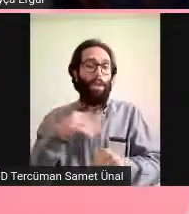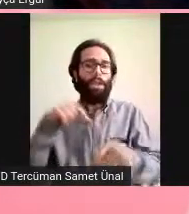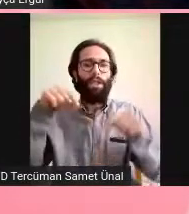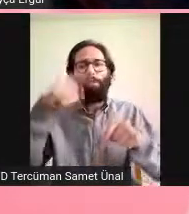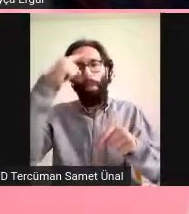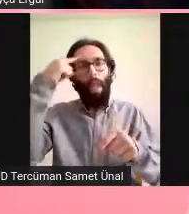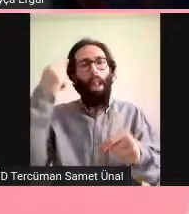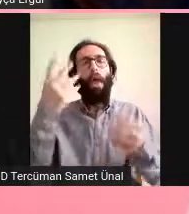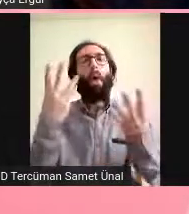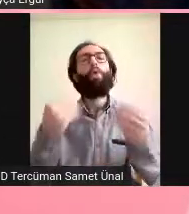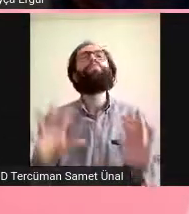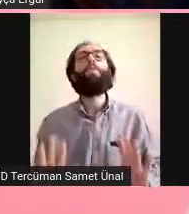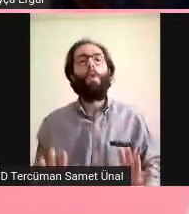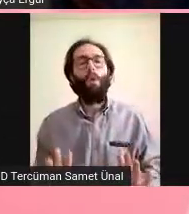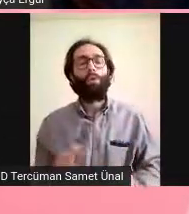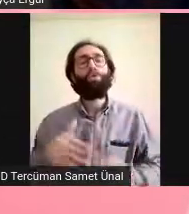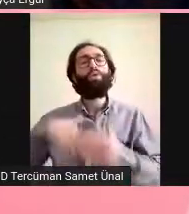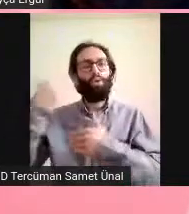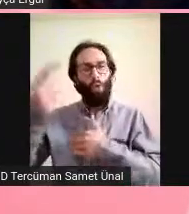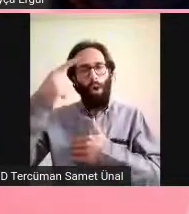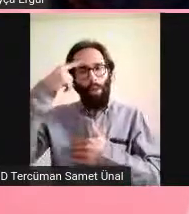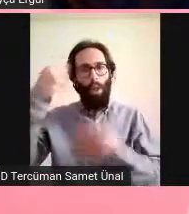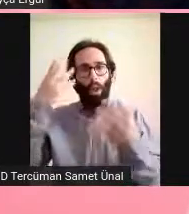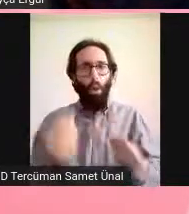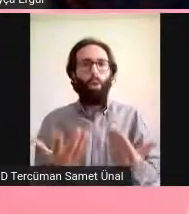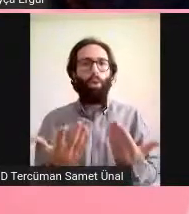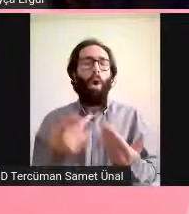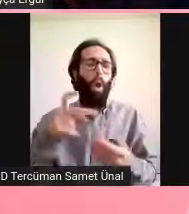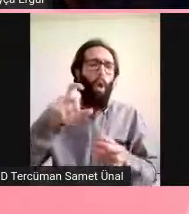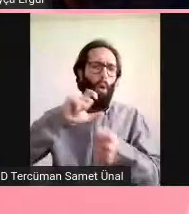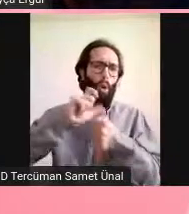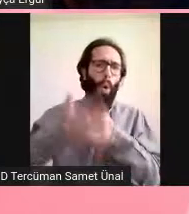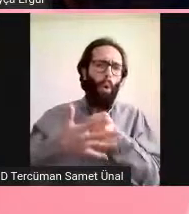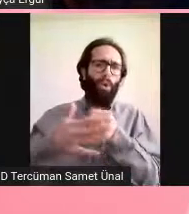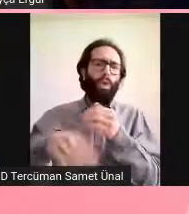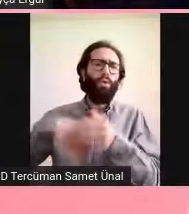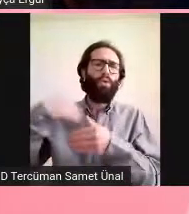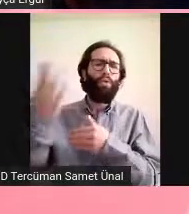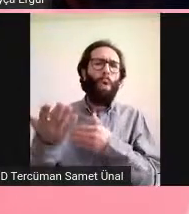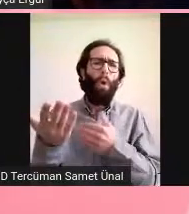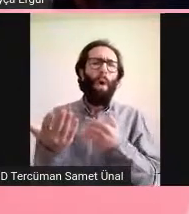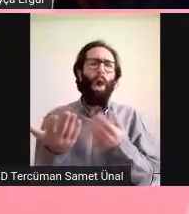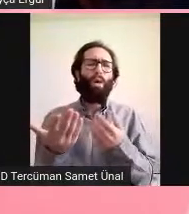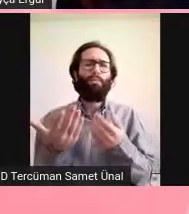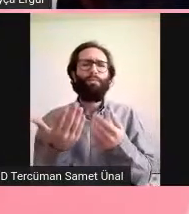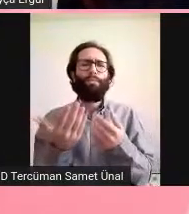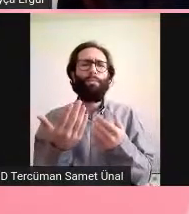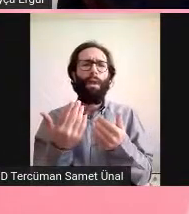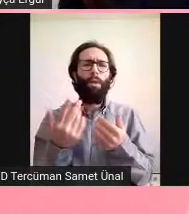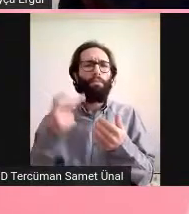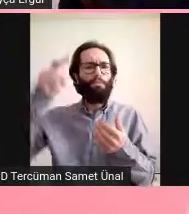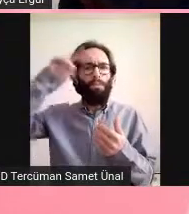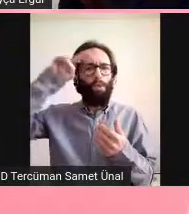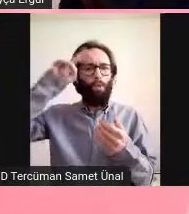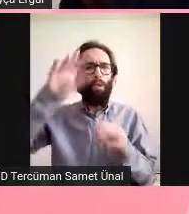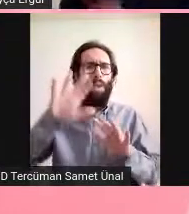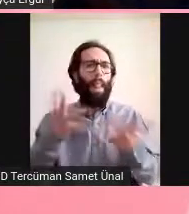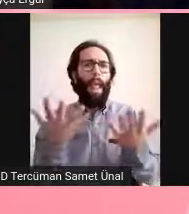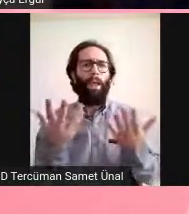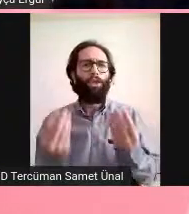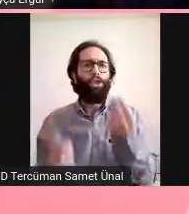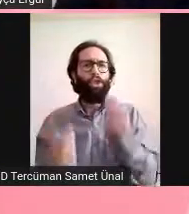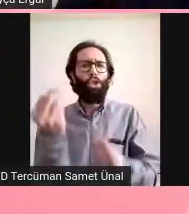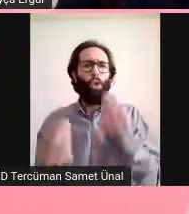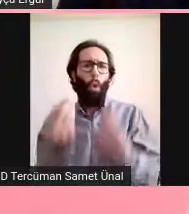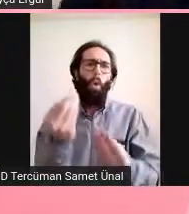bozukluklar. Hezeyan. Bu hezeyan diye çevirebilirim de delirium İngilizcesi. Ama delirmek gibi duyuyor.